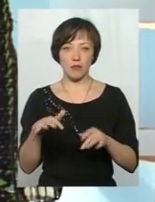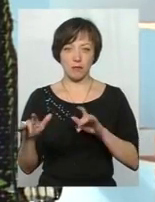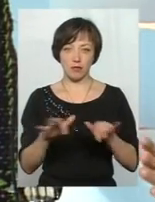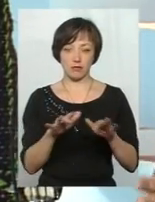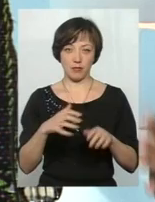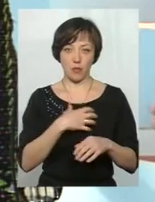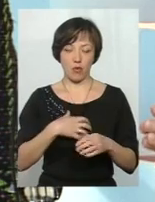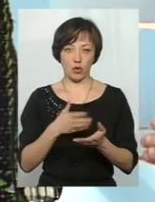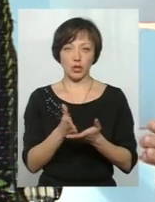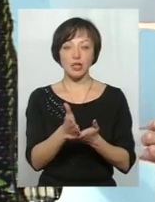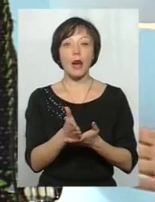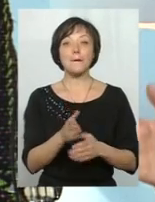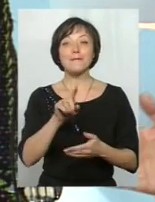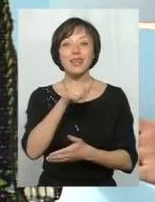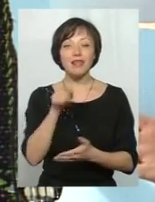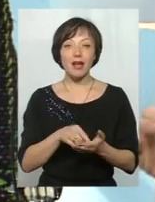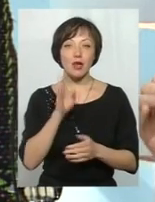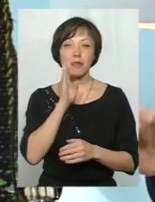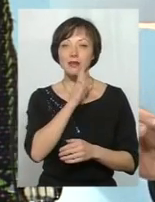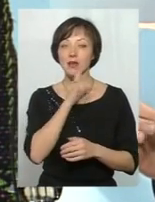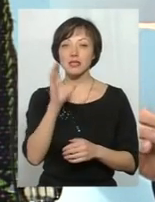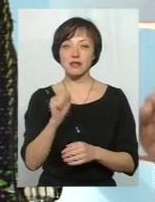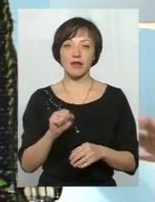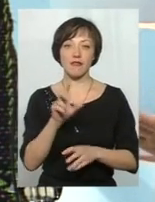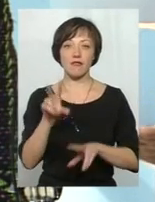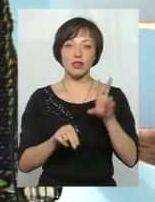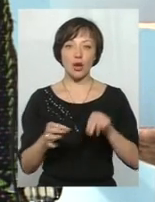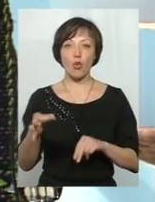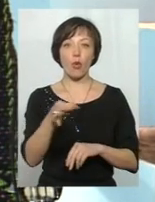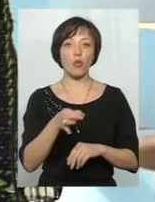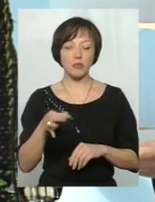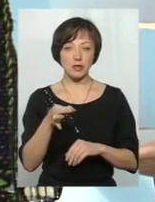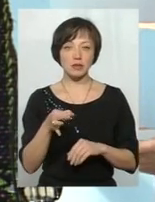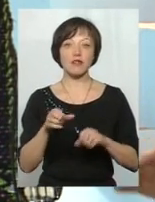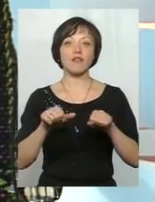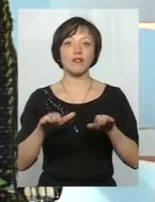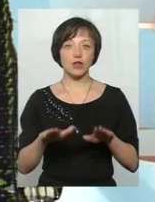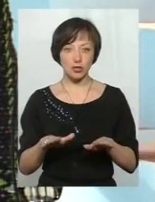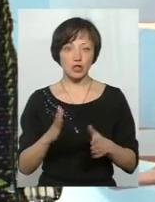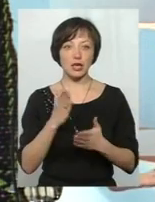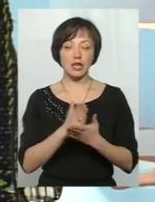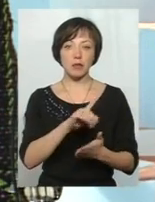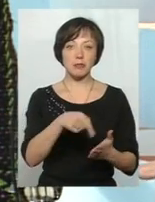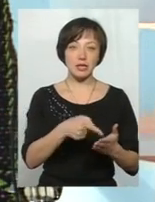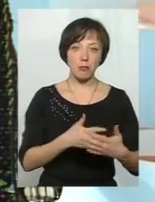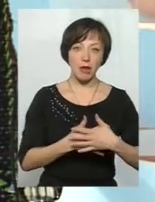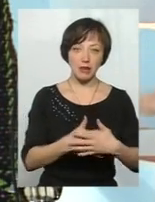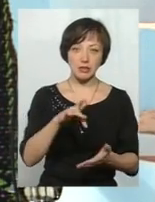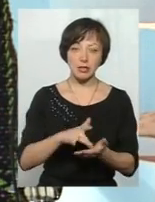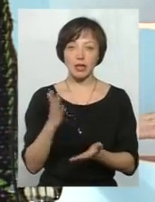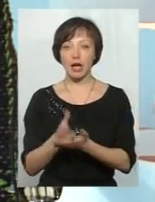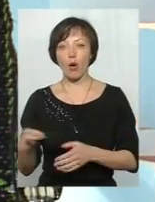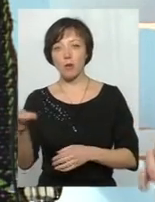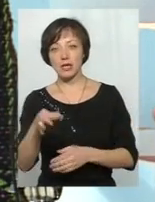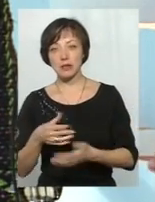Питання материнства, я вважаю, область в деякій мірі вирішила. Є міський перинатальний центр, є